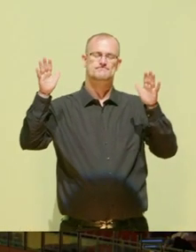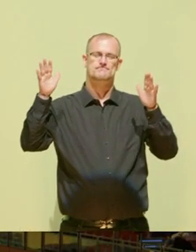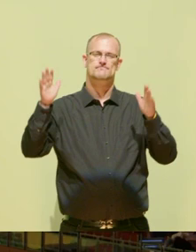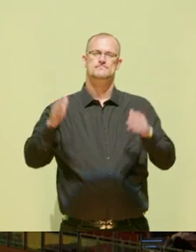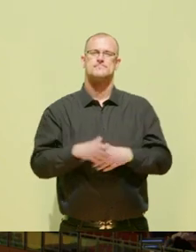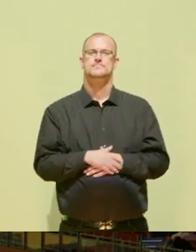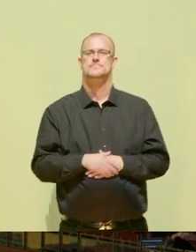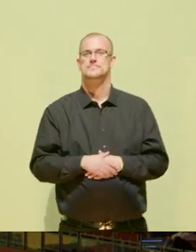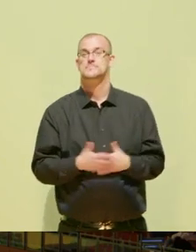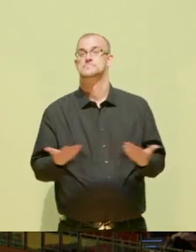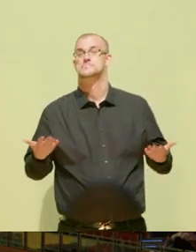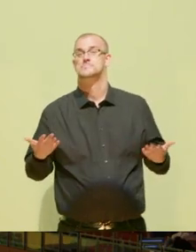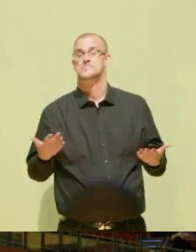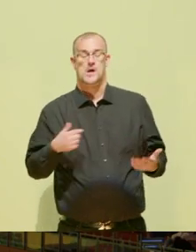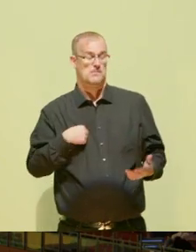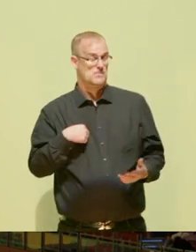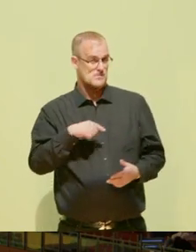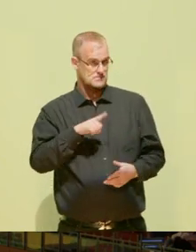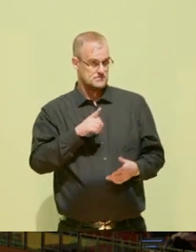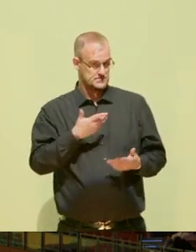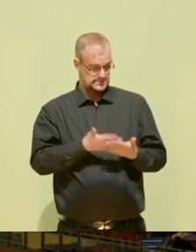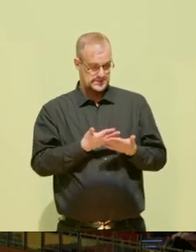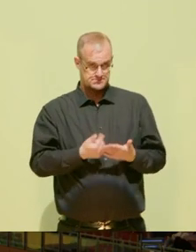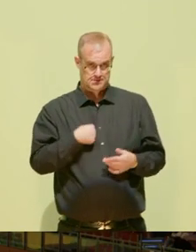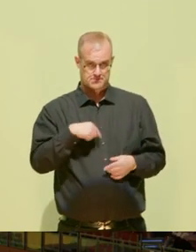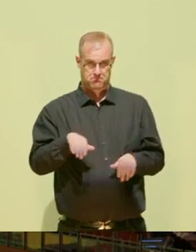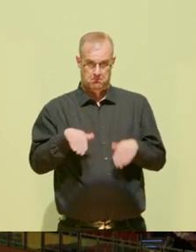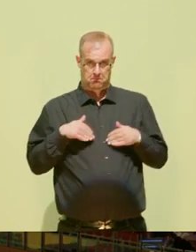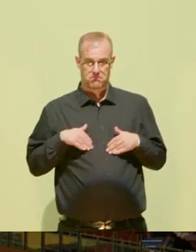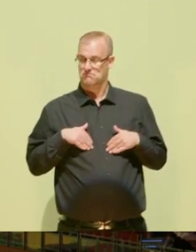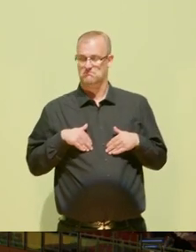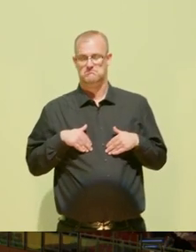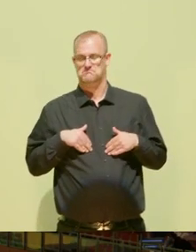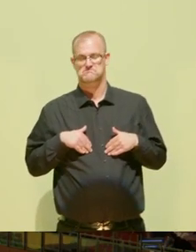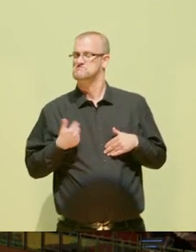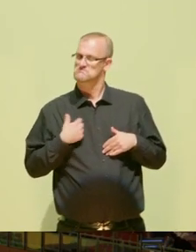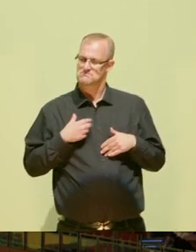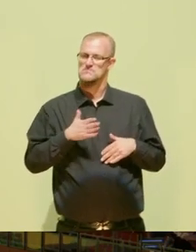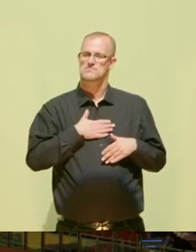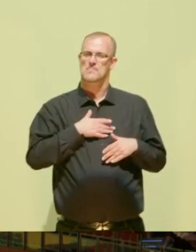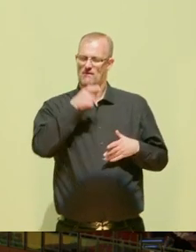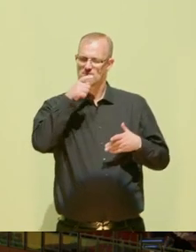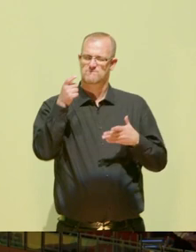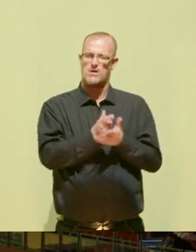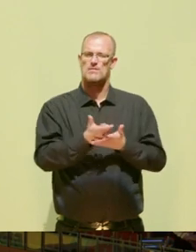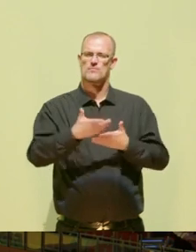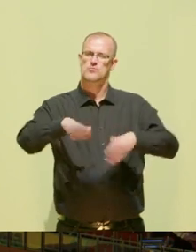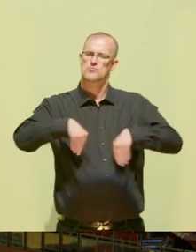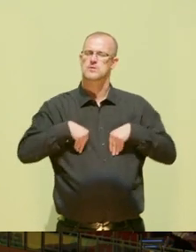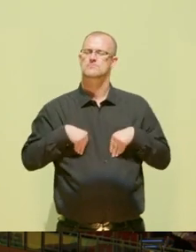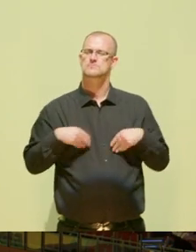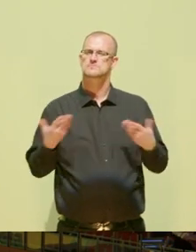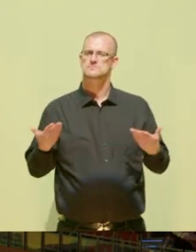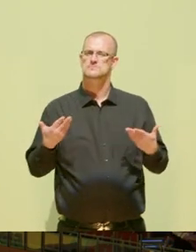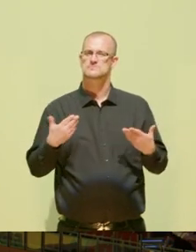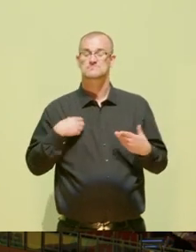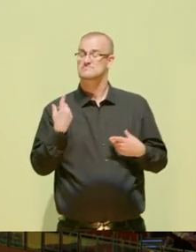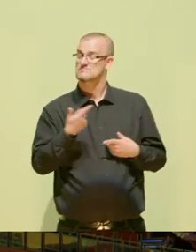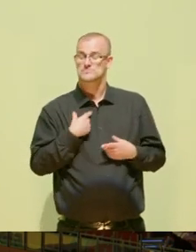Aber das hat uns nicht abgeschreckt. Wir sind der Verantwortung nachgekommen, weil wir wissen, dass es